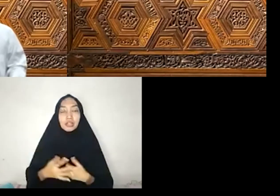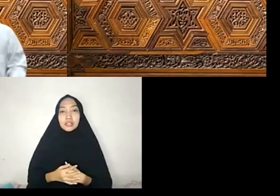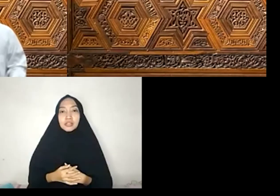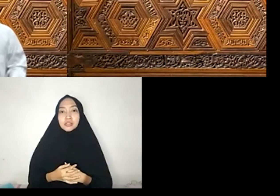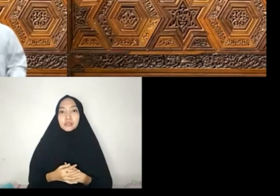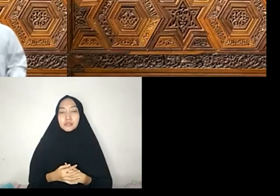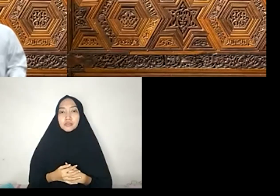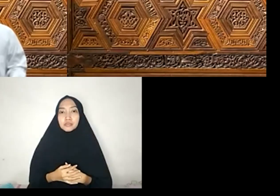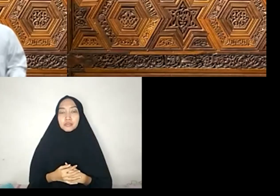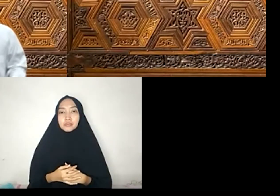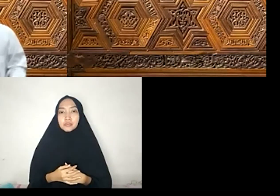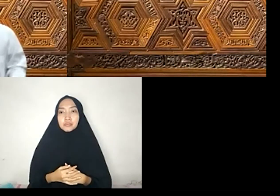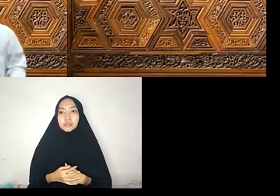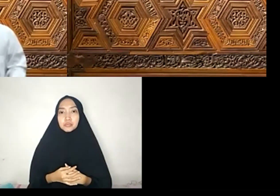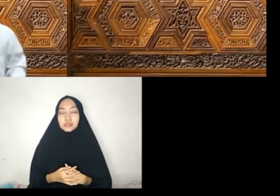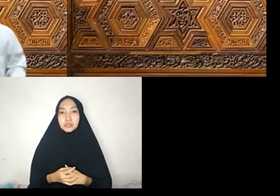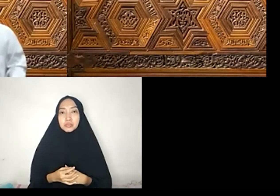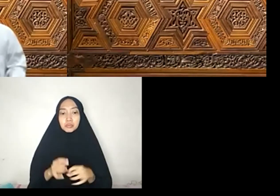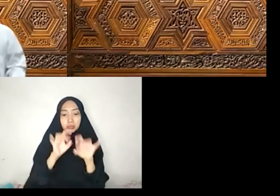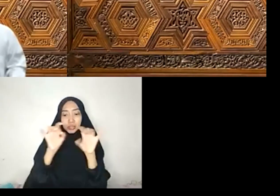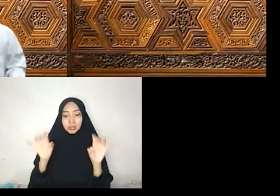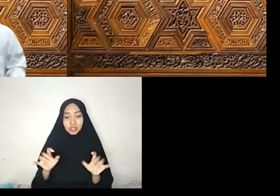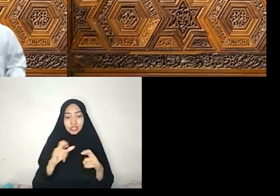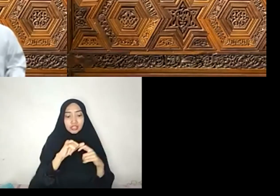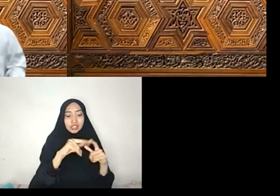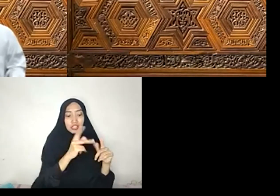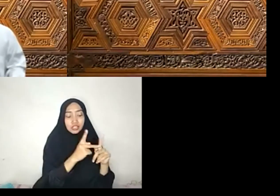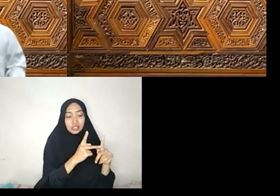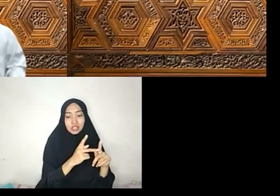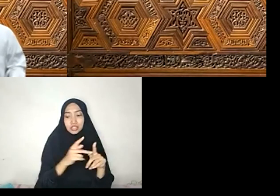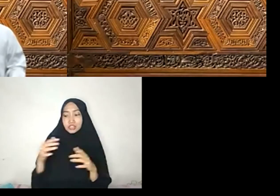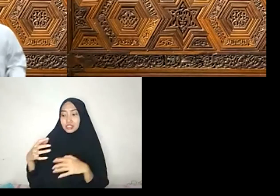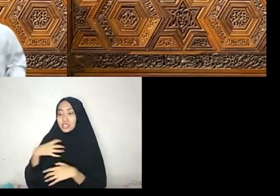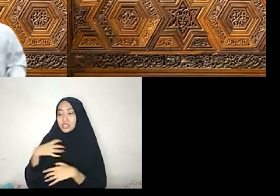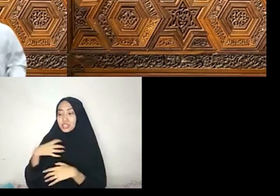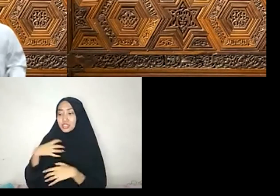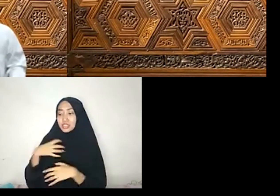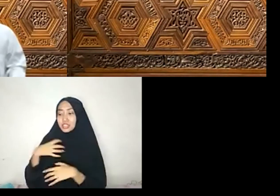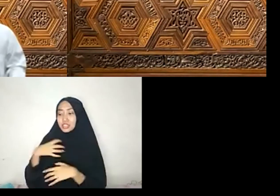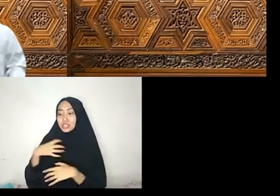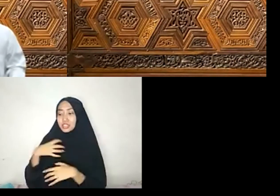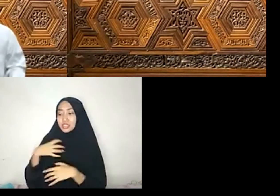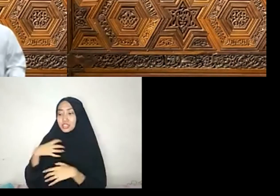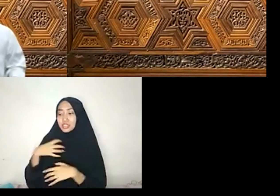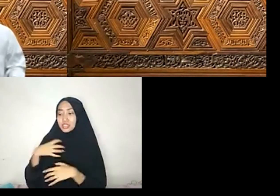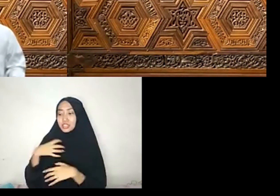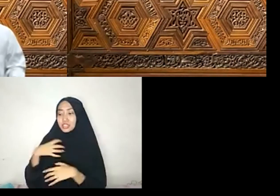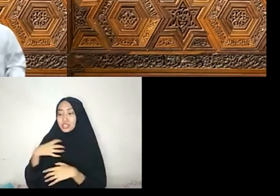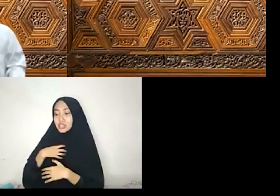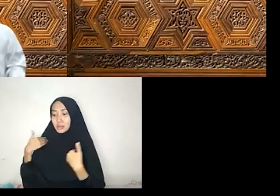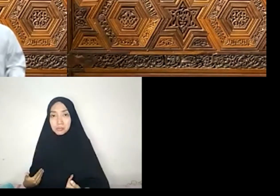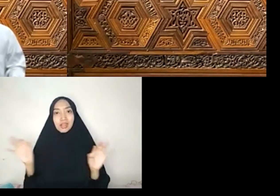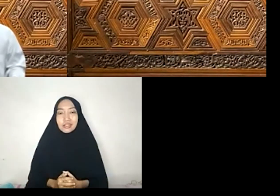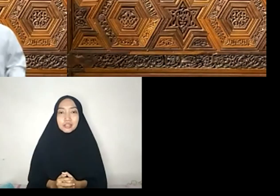Tidak ada perbedaan Antara syariah Dan hak asasi manusia Apakah seluruh hukum Islam